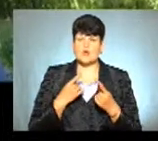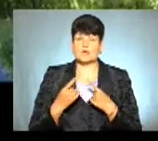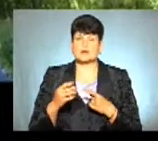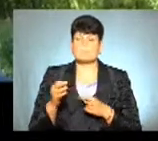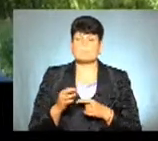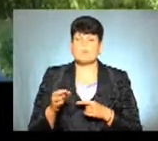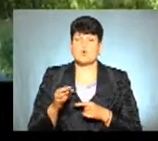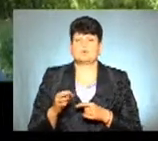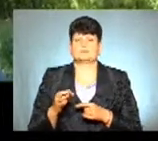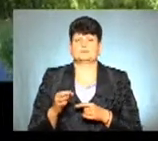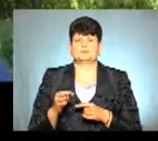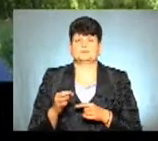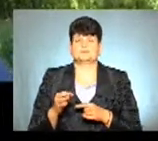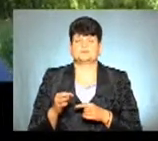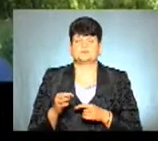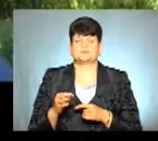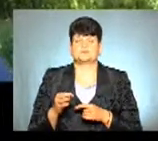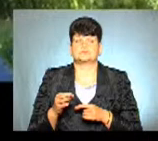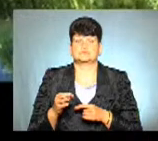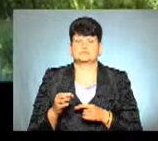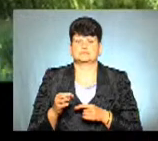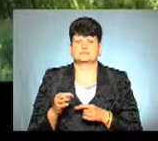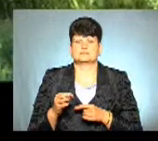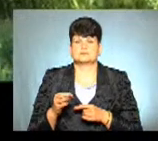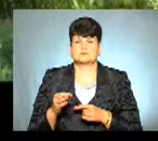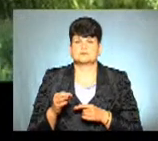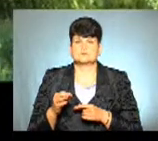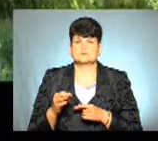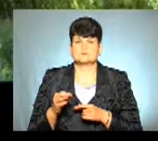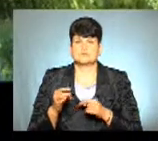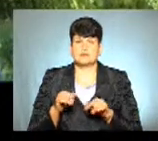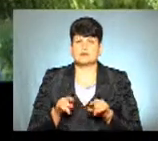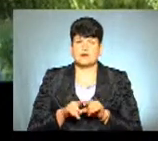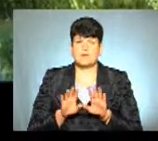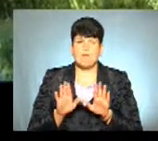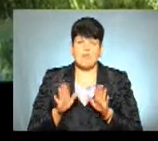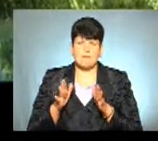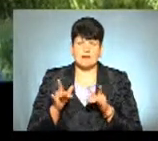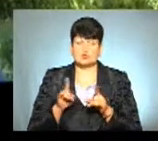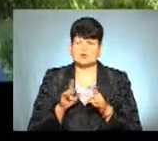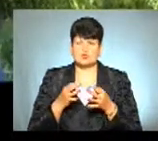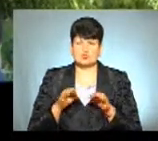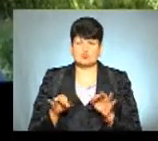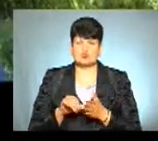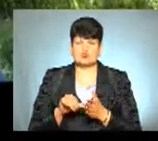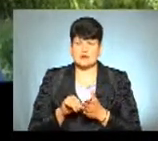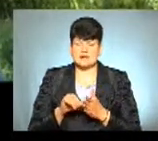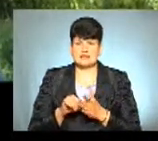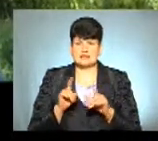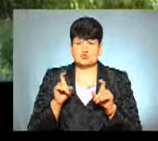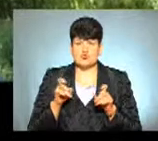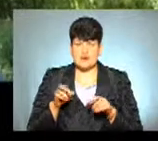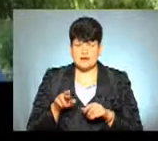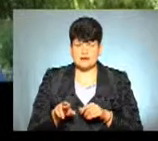такі моменти щодо недопущення учасників тестування